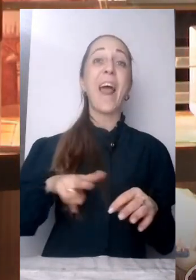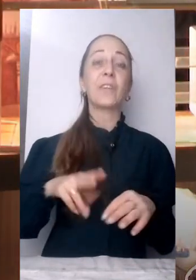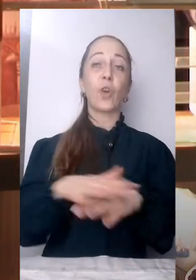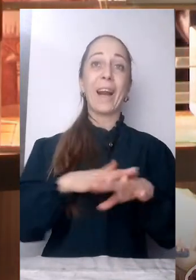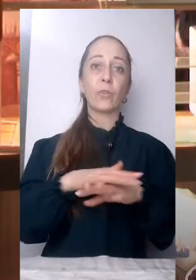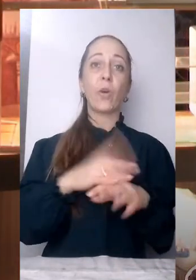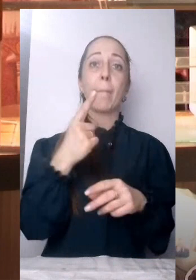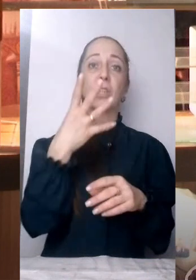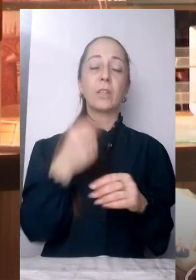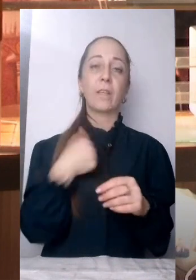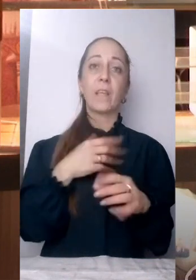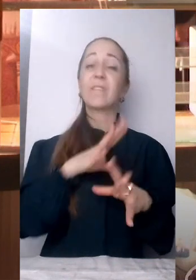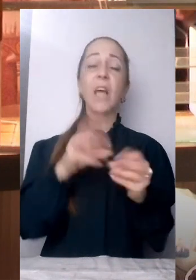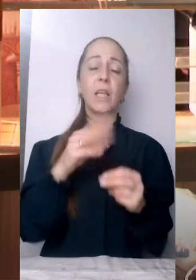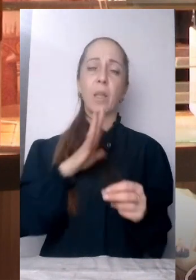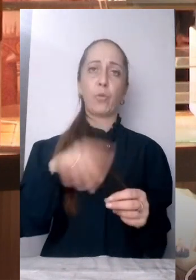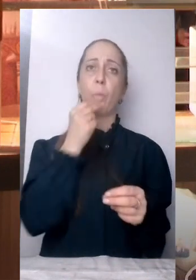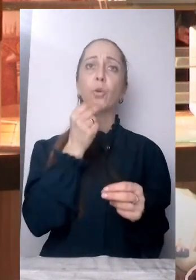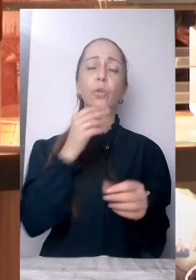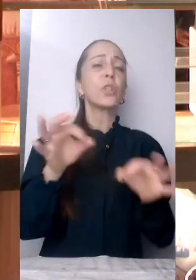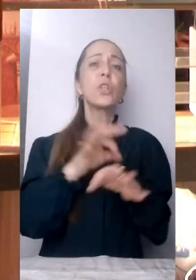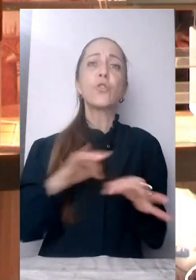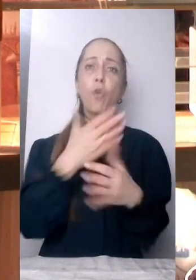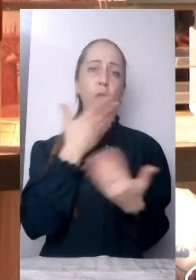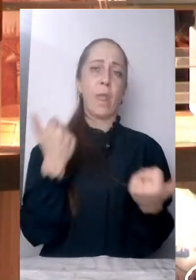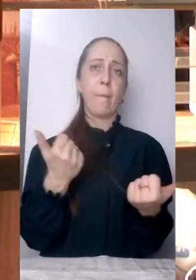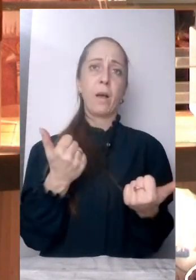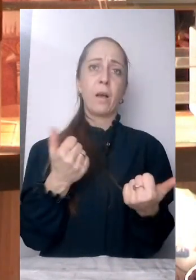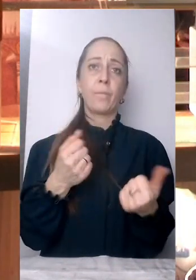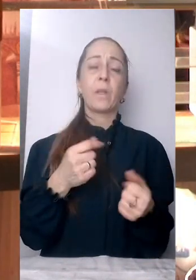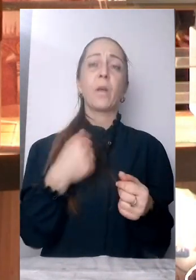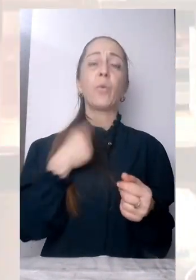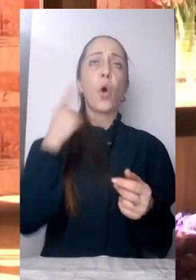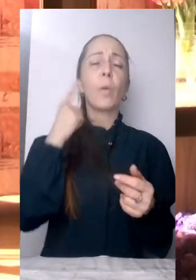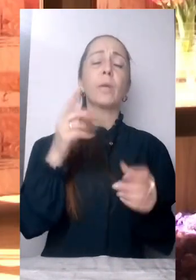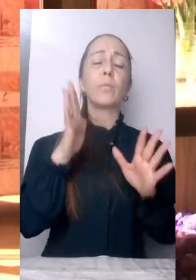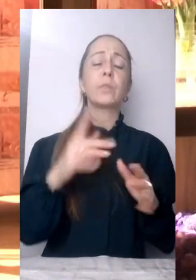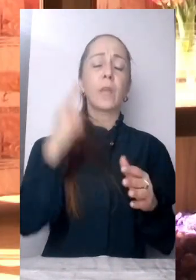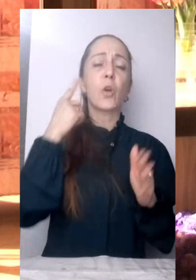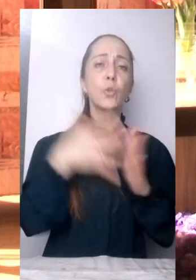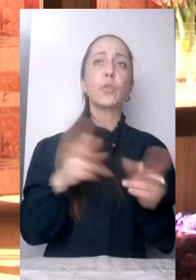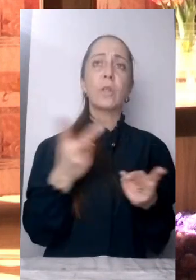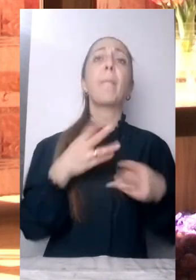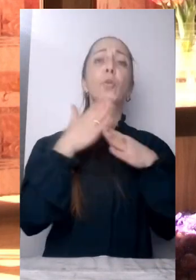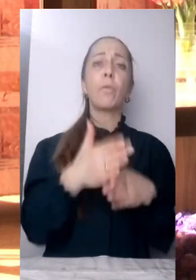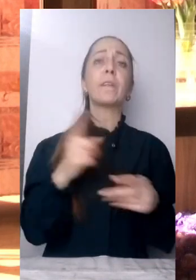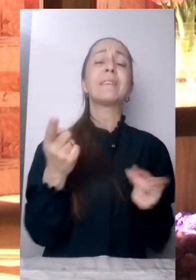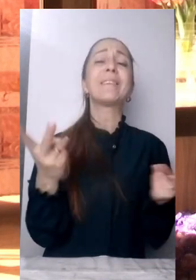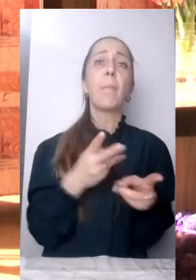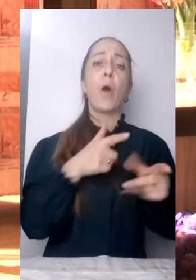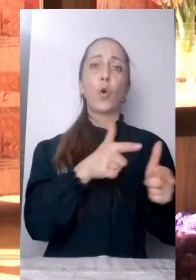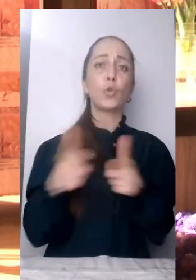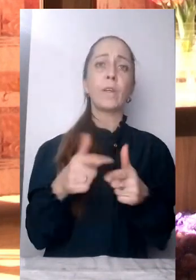ні продуктів, нічого. Було лише розуміння, що треба допомагати, треба готувати. І закликаємо, я розміщаю